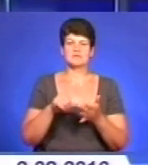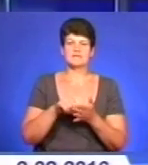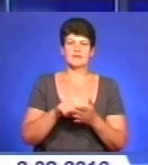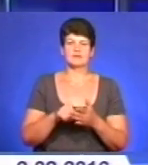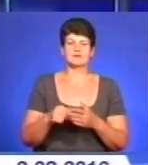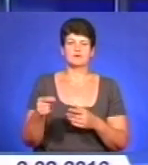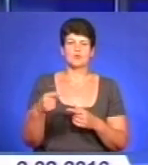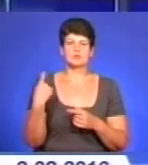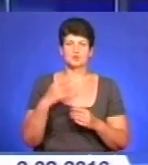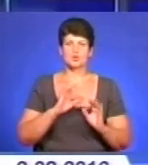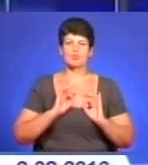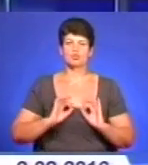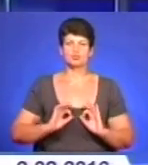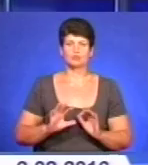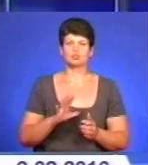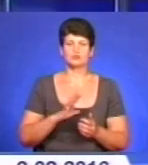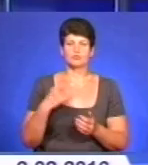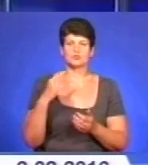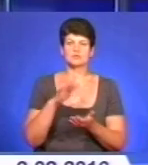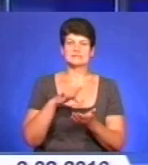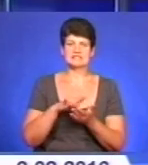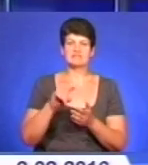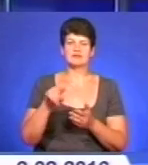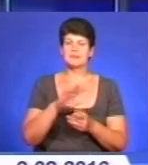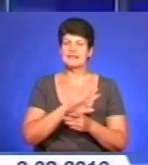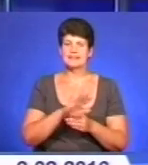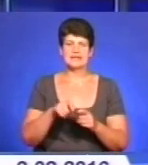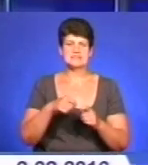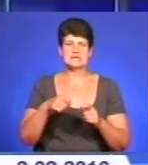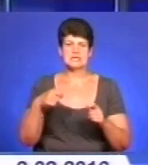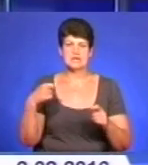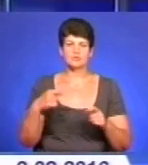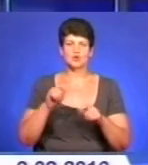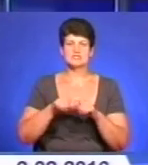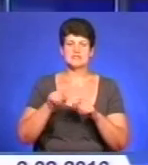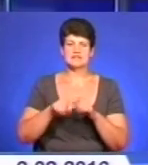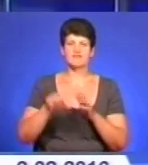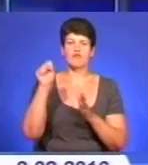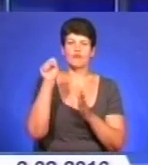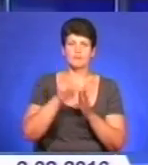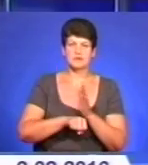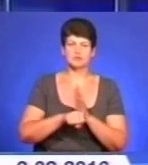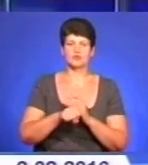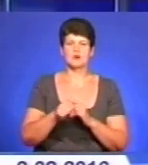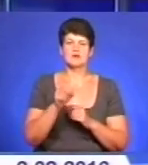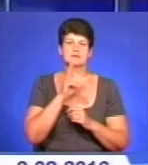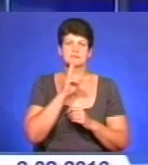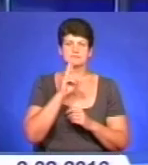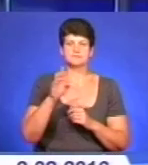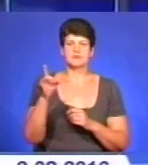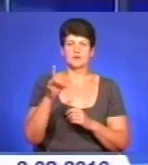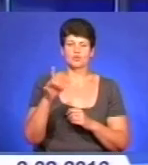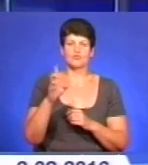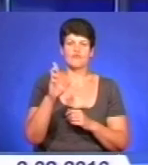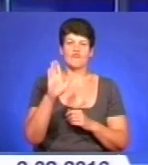кілька годин тривала в обласному центрі. Вимога – незатягування слідства у справі вбитого кременчани Навашченка та підтримка побратимів з